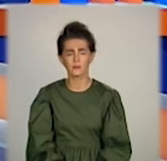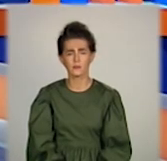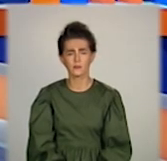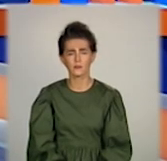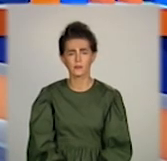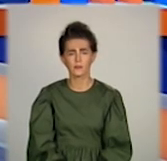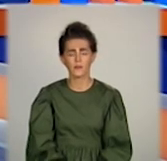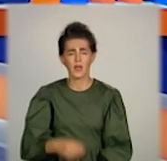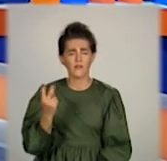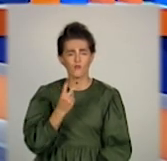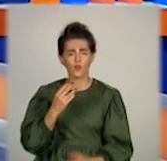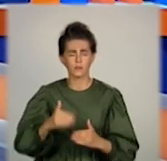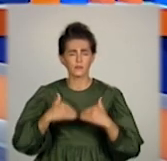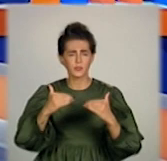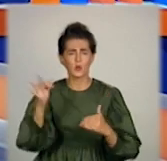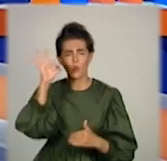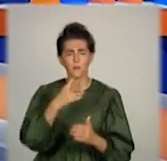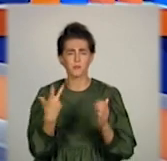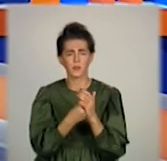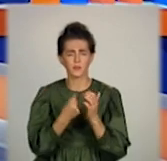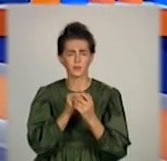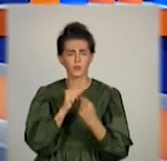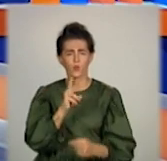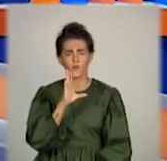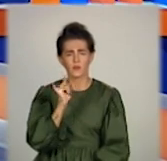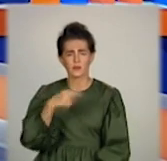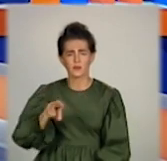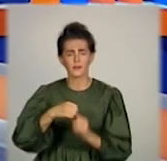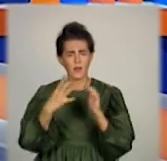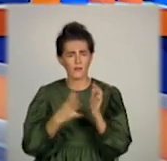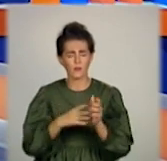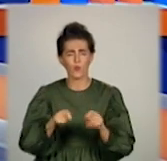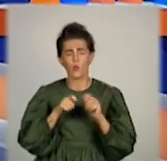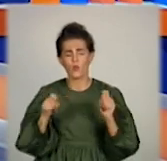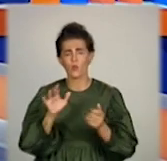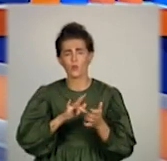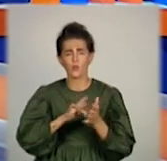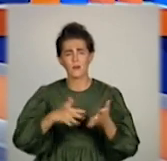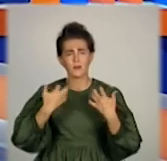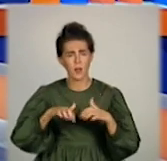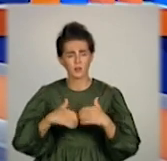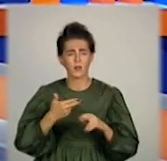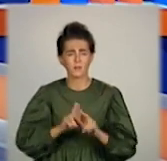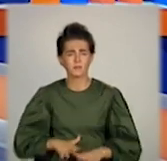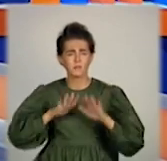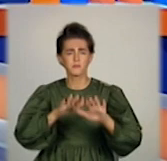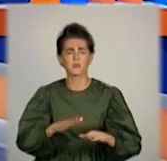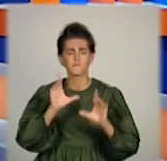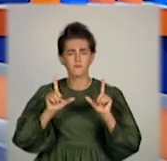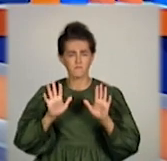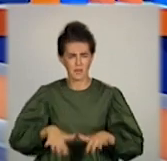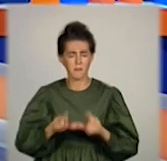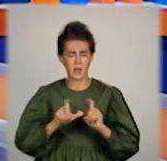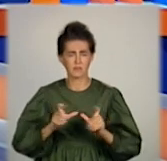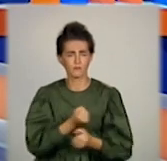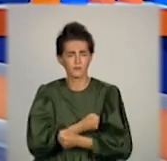Другий пункт вакцинації проти ковід-19 відкрився у Краматорську. Його розташували в одному з супермаркетів.